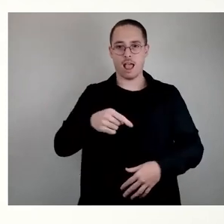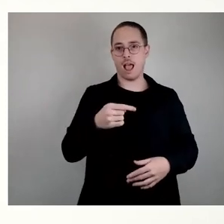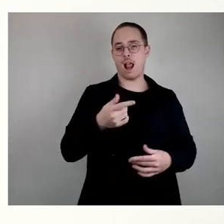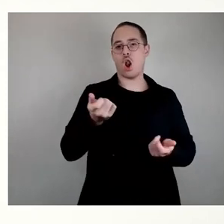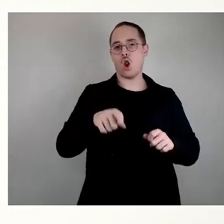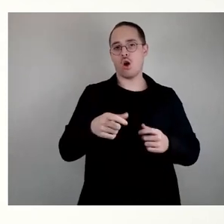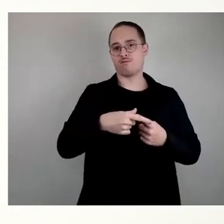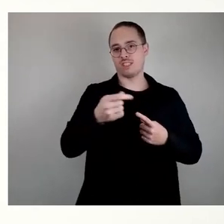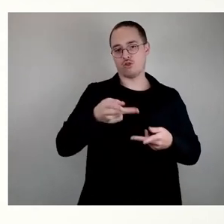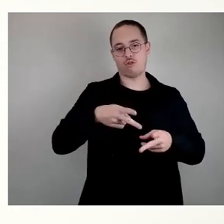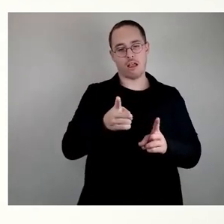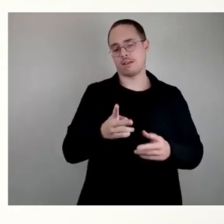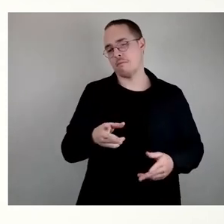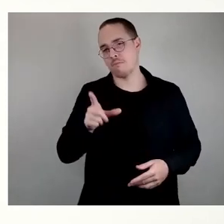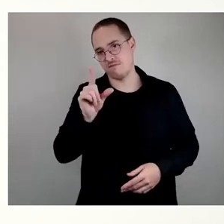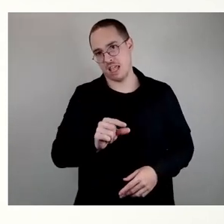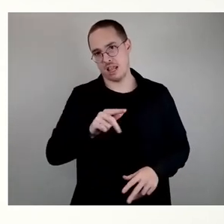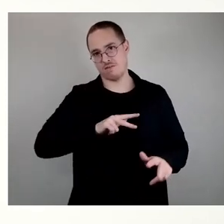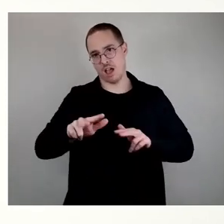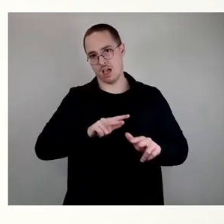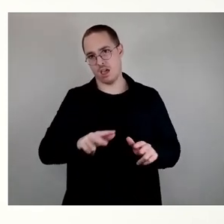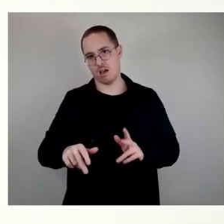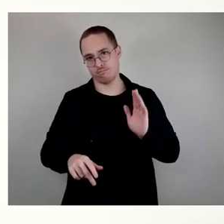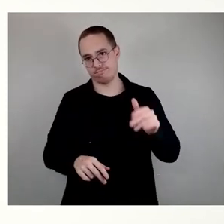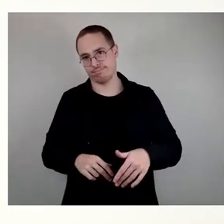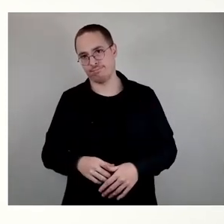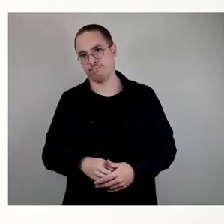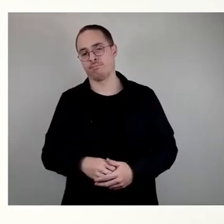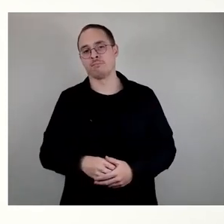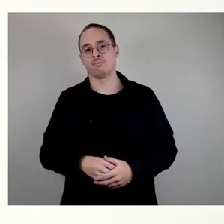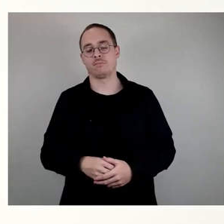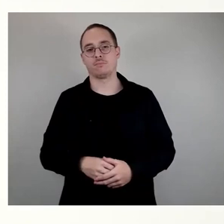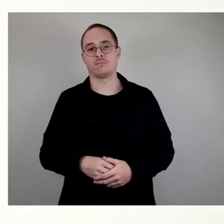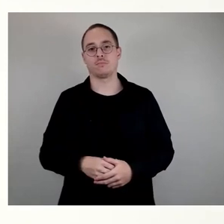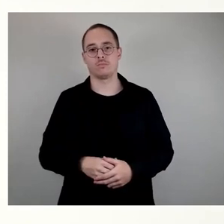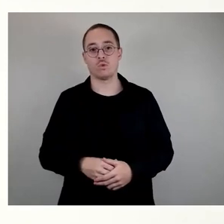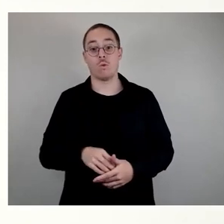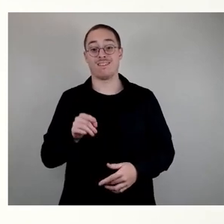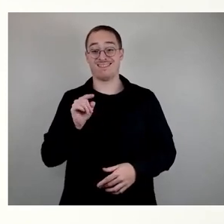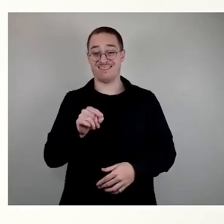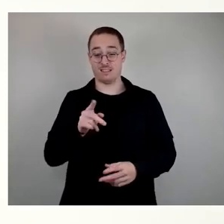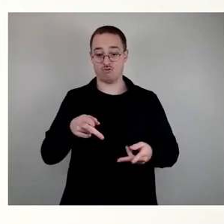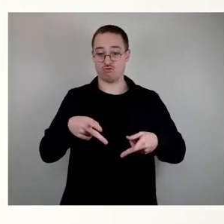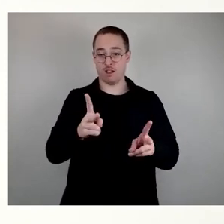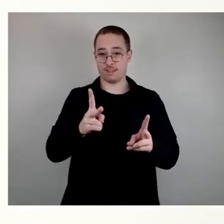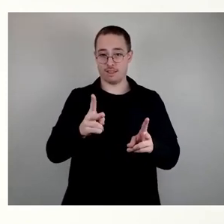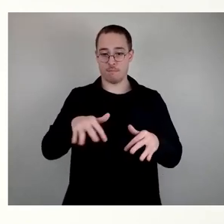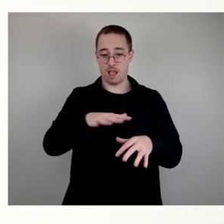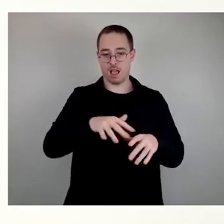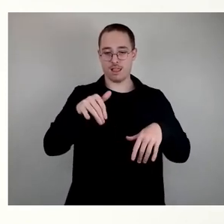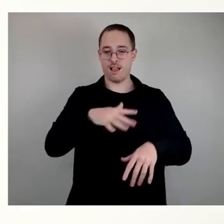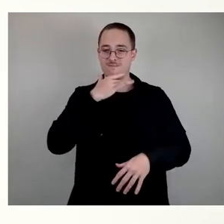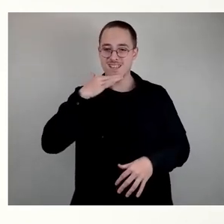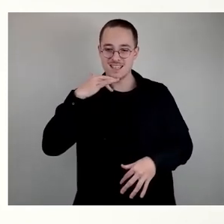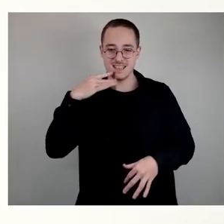Und schon genannt wurden, der Straßenabschnitt hat sehr viele Grundstücksein- und Ausfahrten. Und der Radfahrende